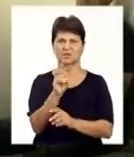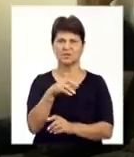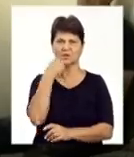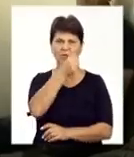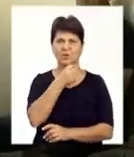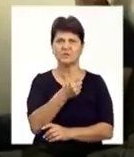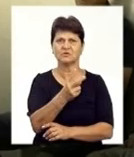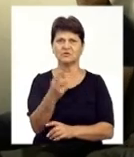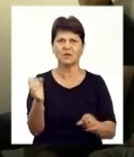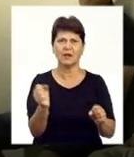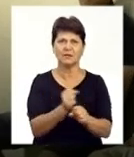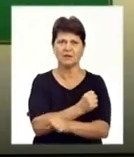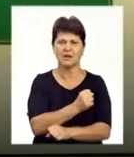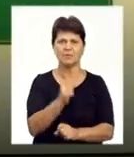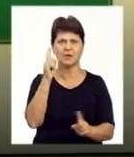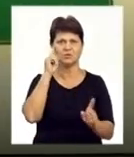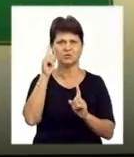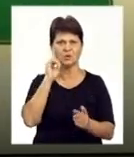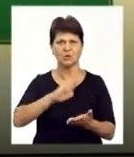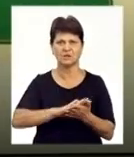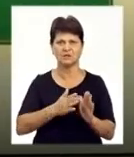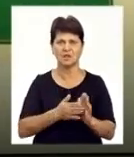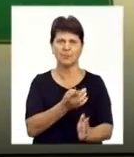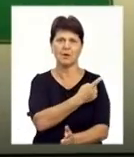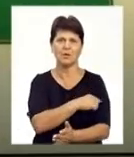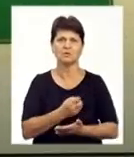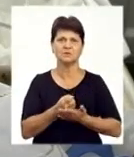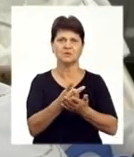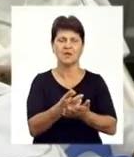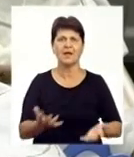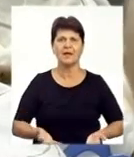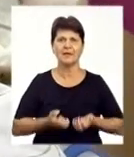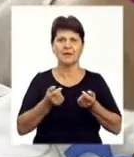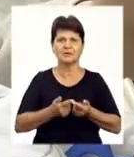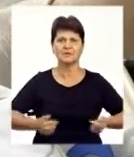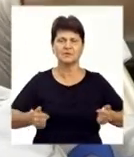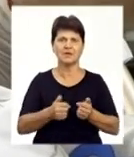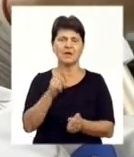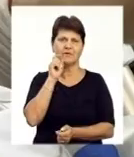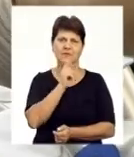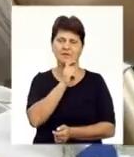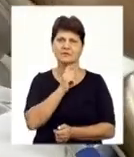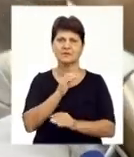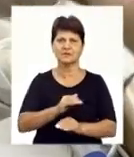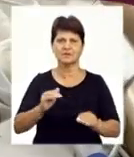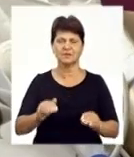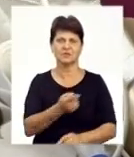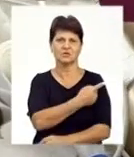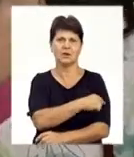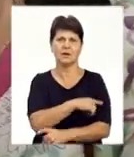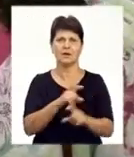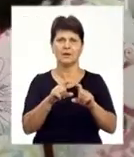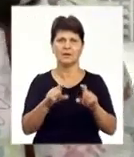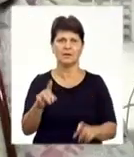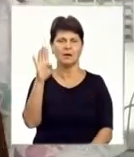з численними травмами та у шоковому стані госпіталізували до реанімаційного відділення Вінницької обласної дитячої клінічної лікарні.